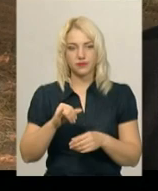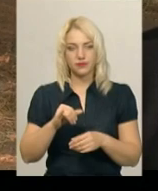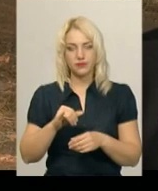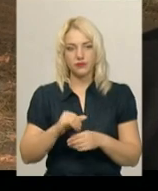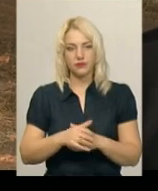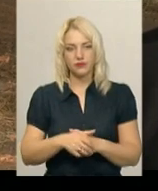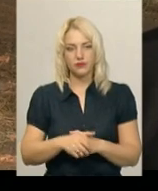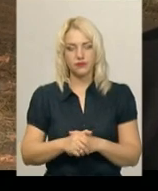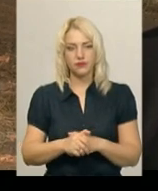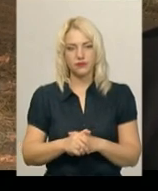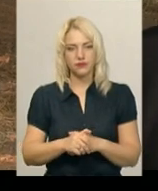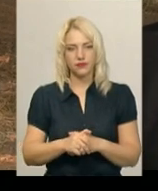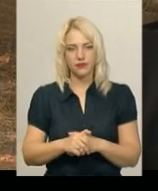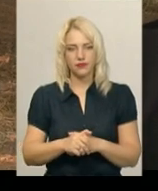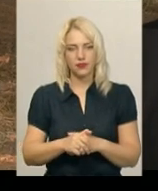дощових,